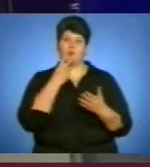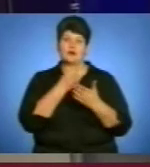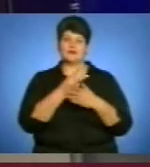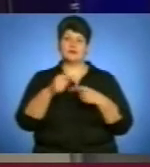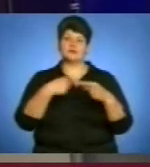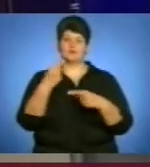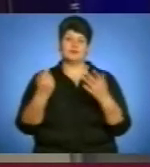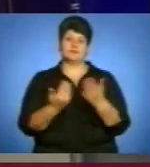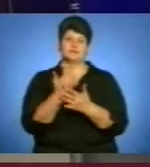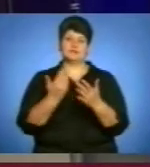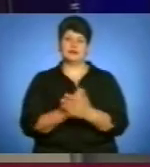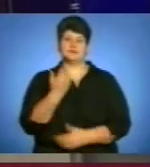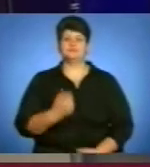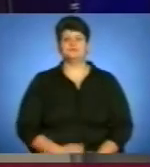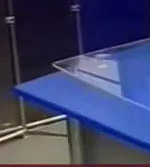наступних випусках вістей.